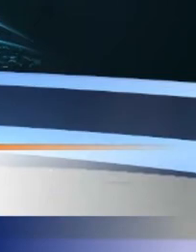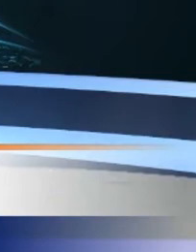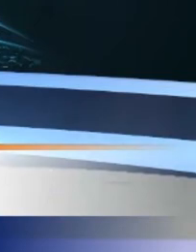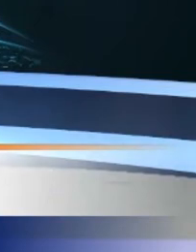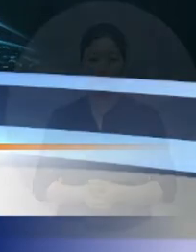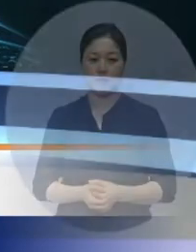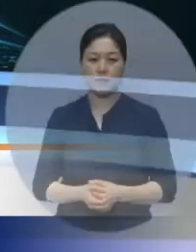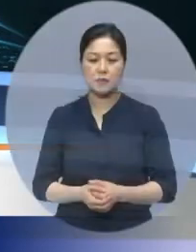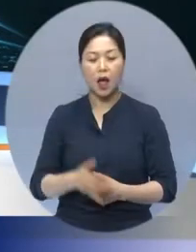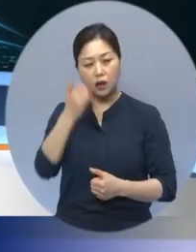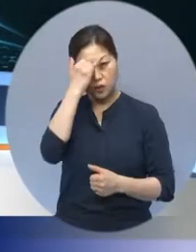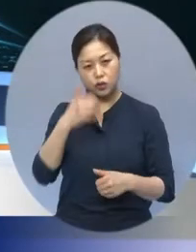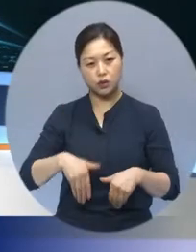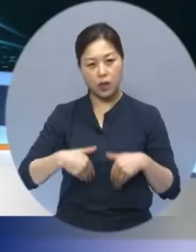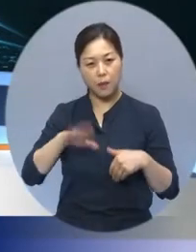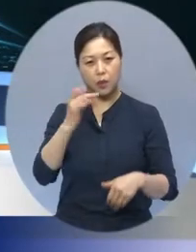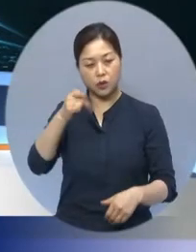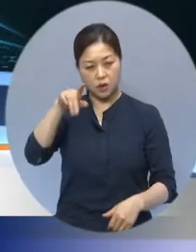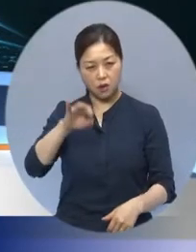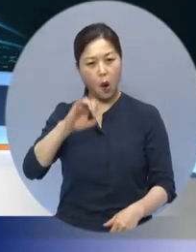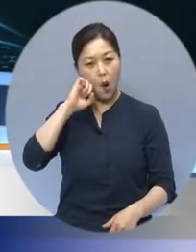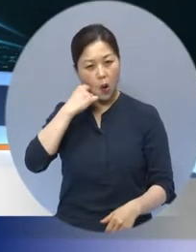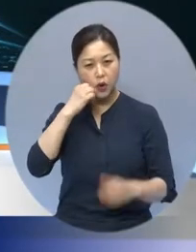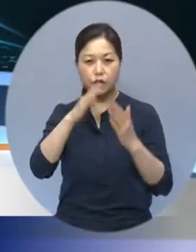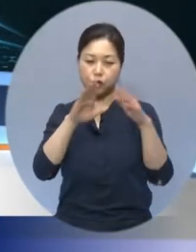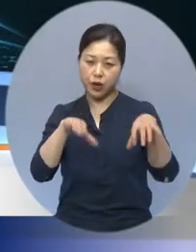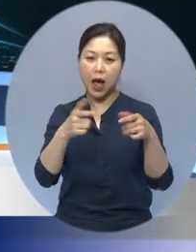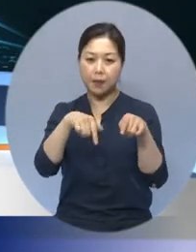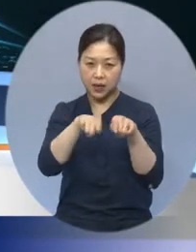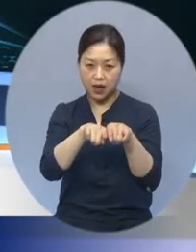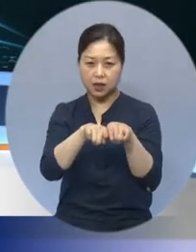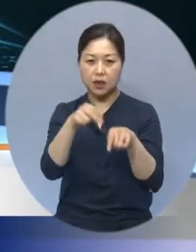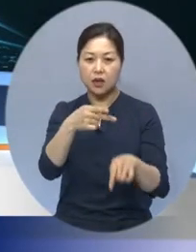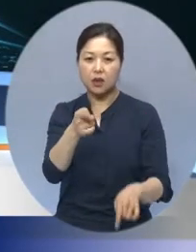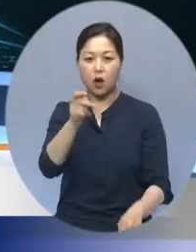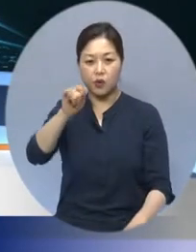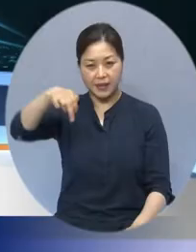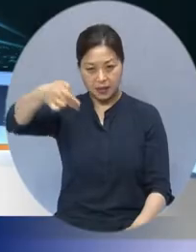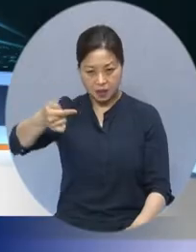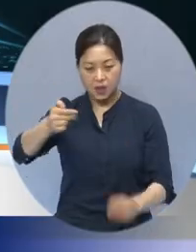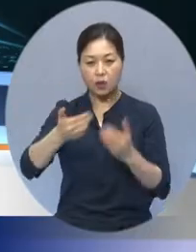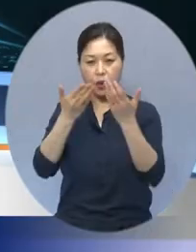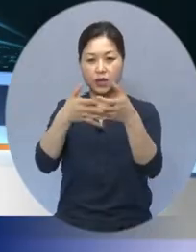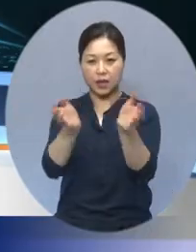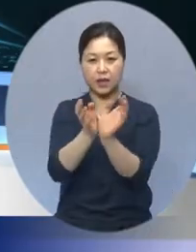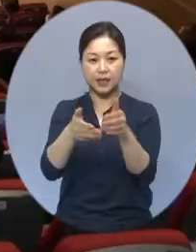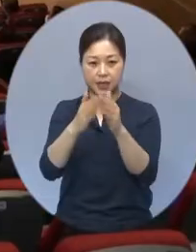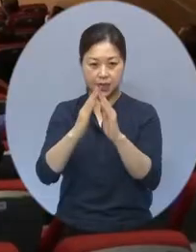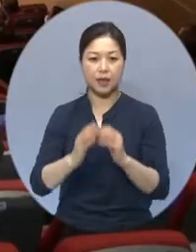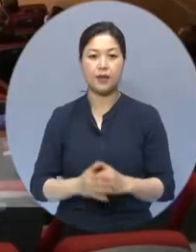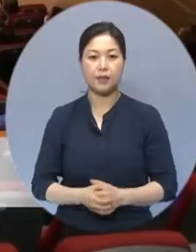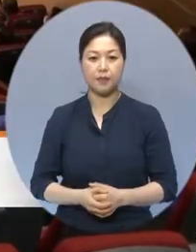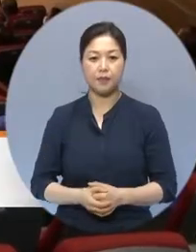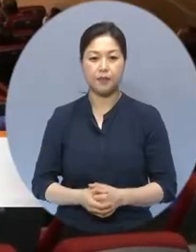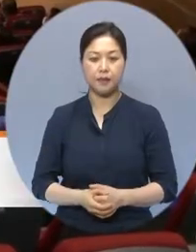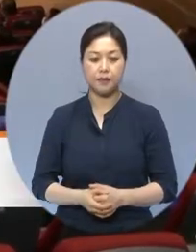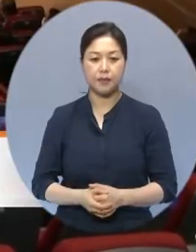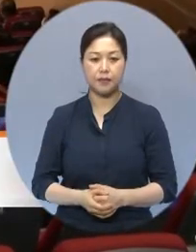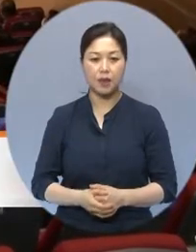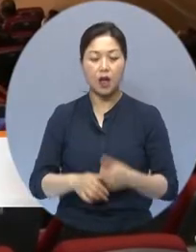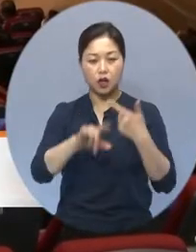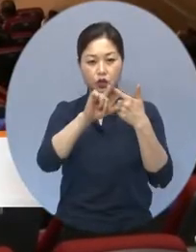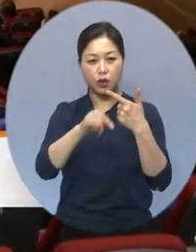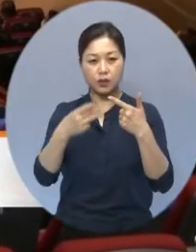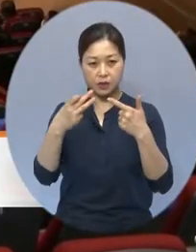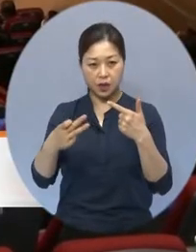충남 보령의 어려운 이웃과 함께하는 더위드 봉사단이 창단했습니다. 지난 13일